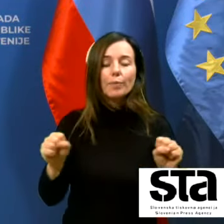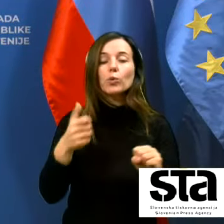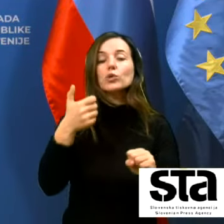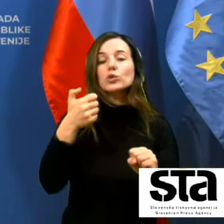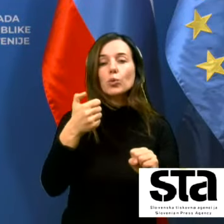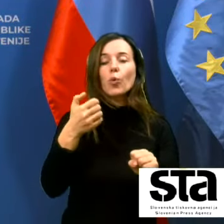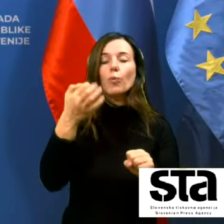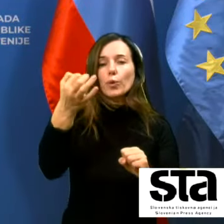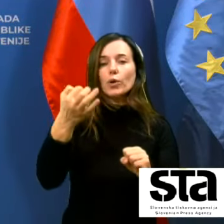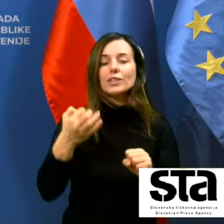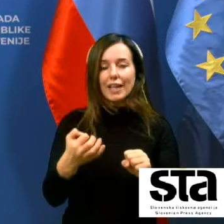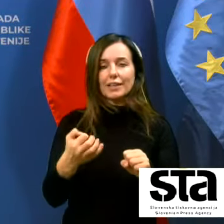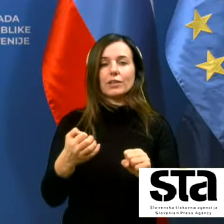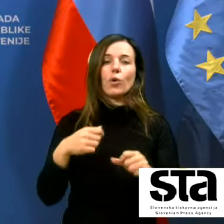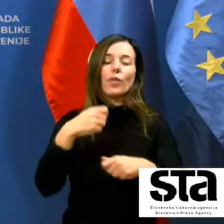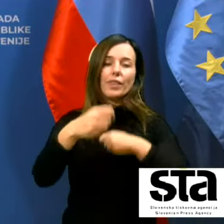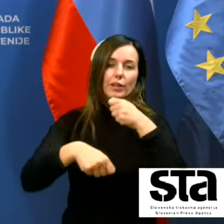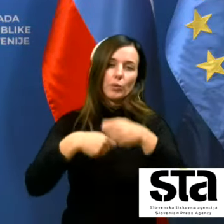nadomestilo priznava